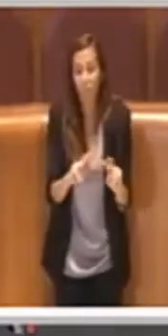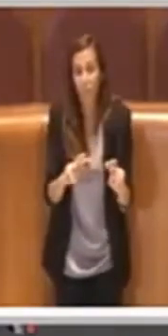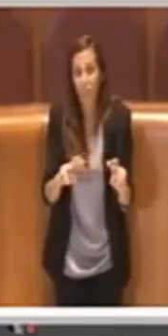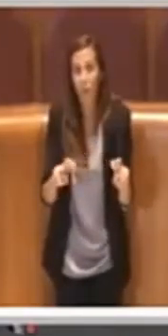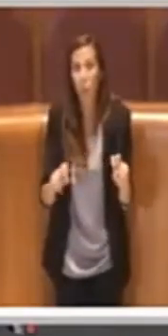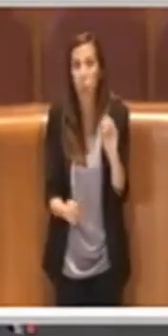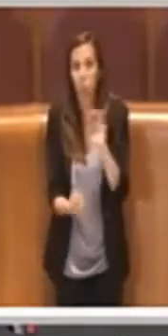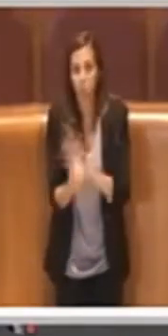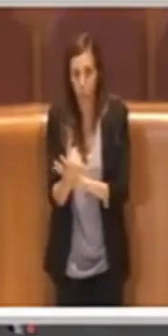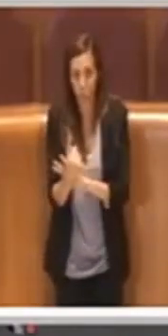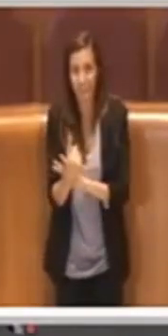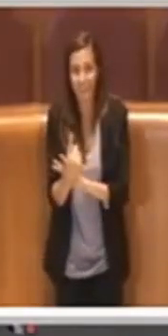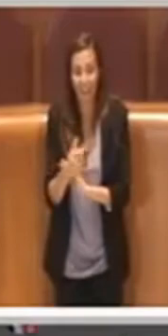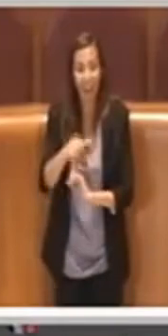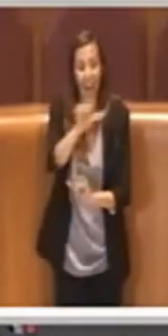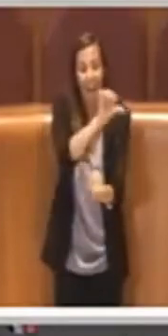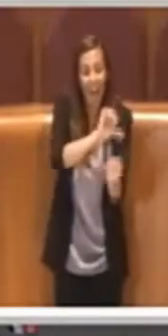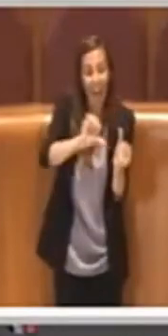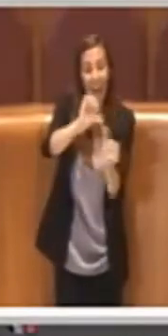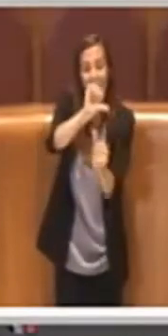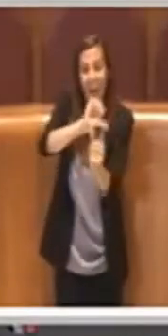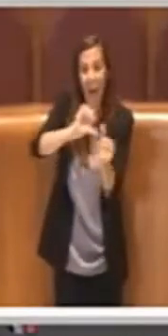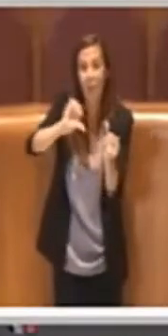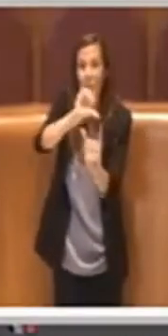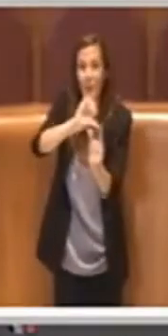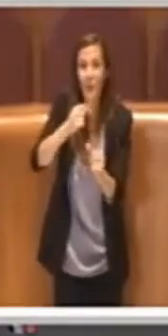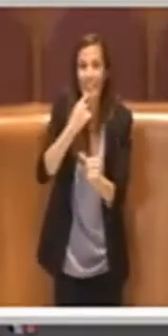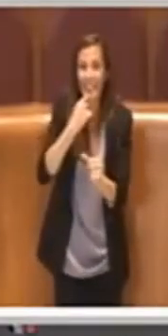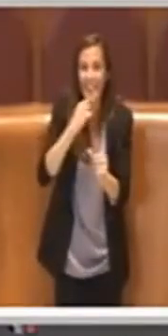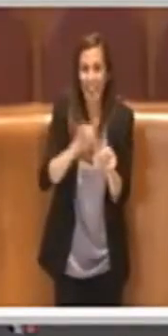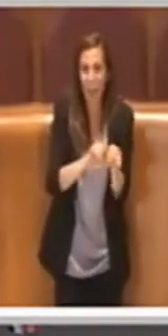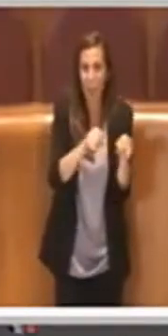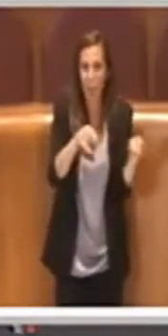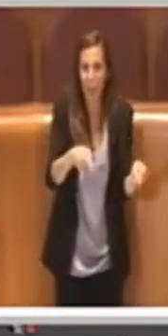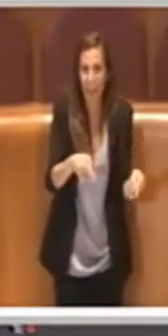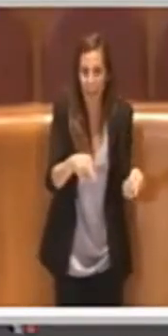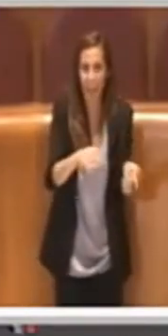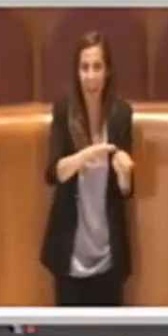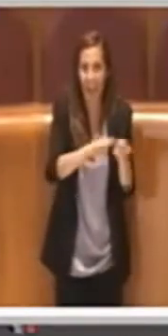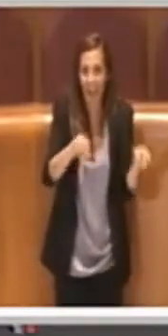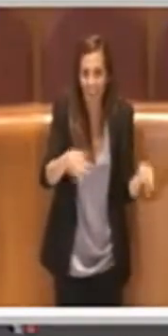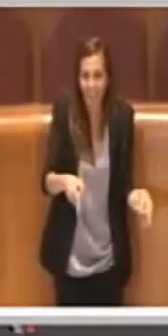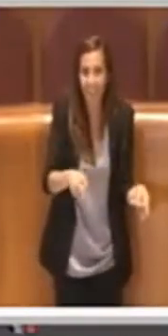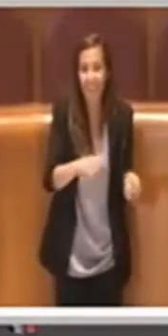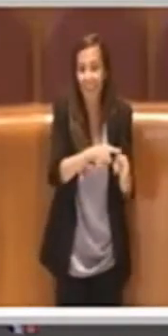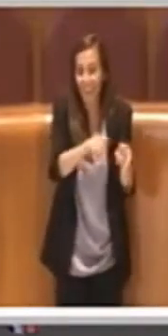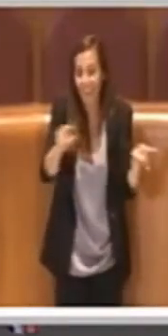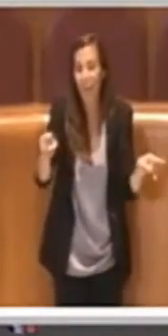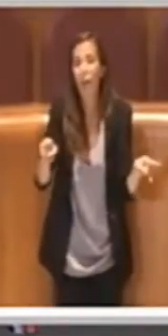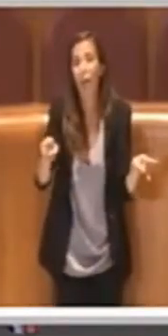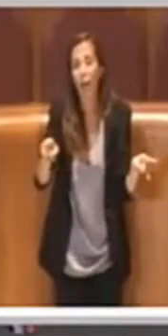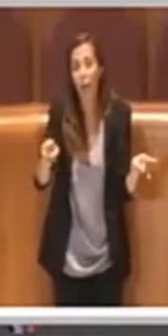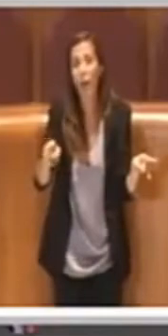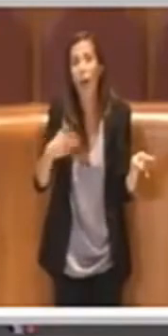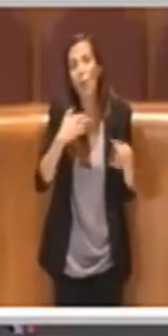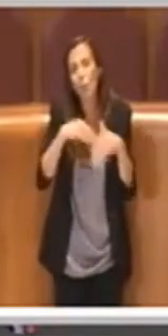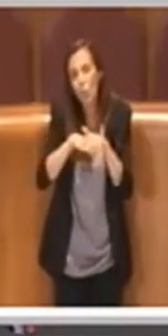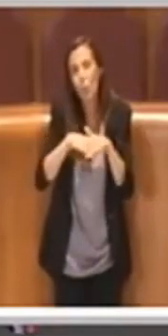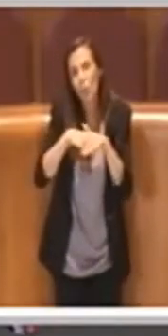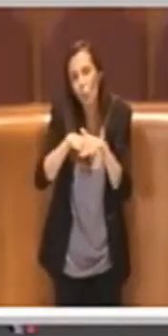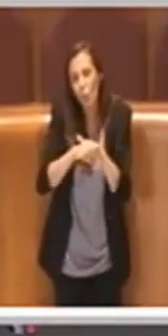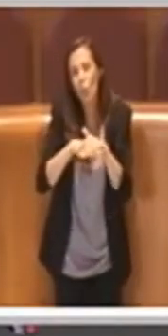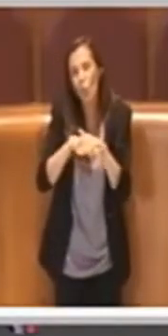dietro questi cambi turno si potrebbero identificare dei profili di legittimità e di